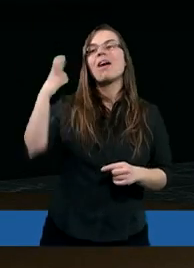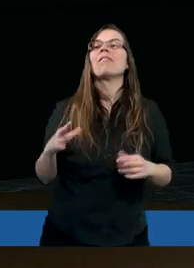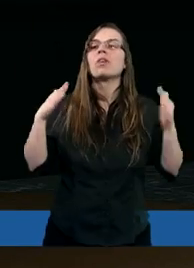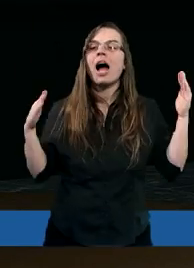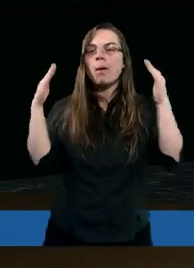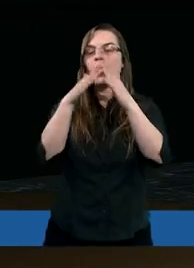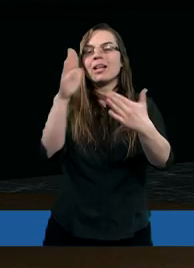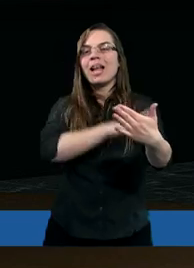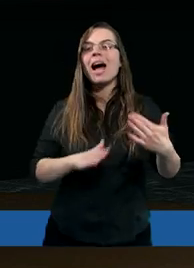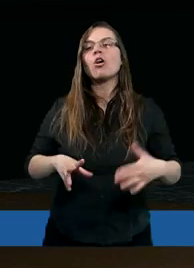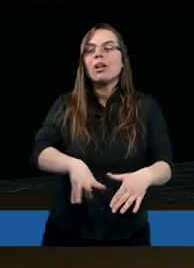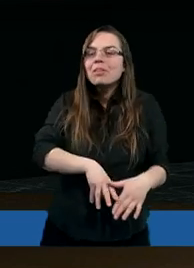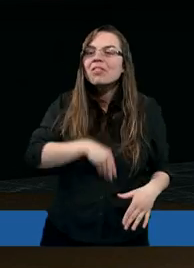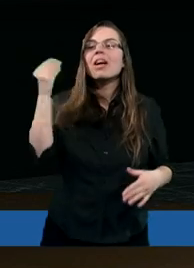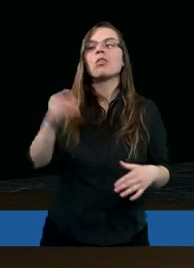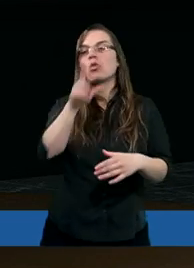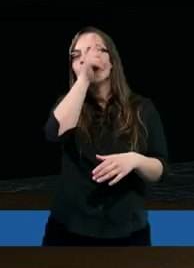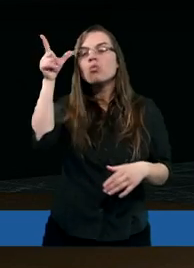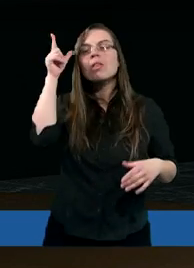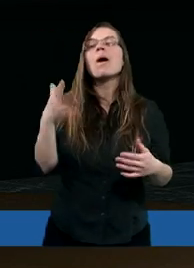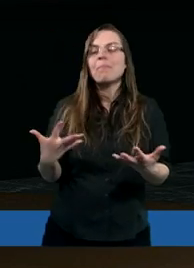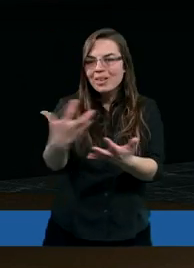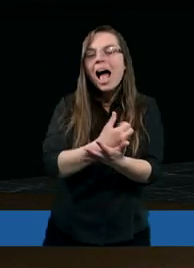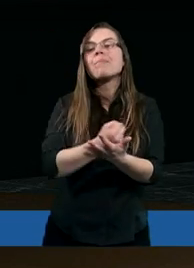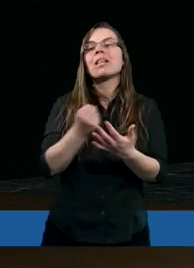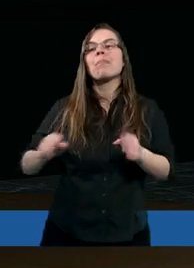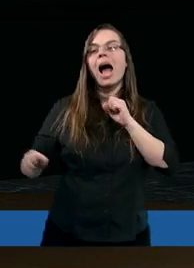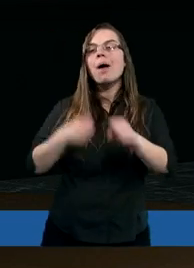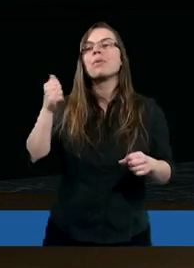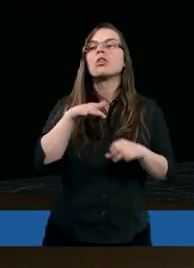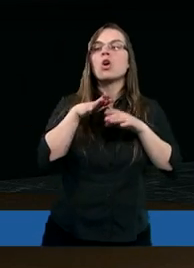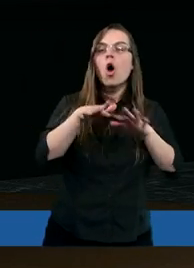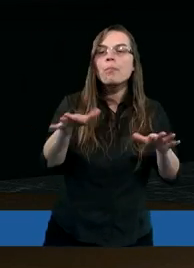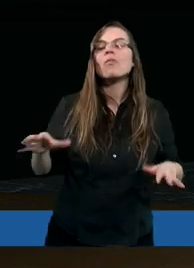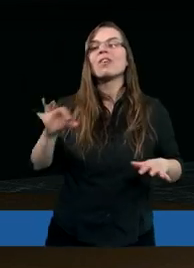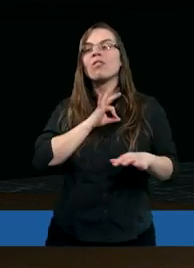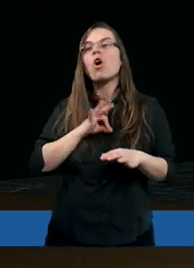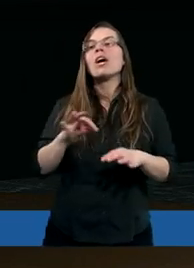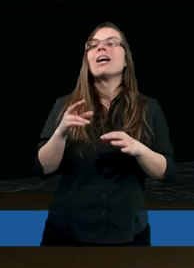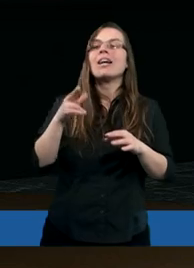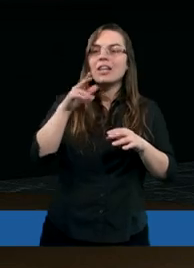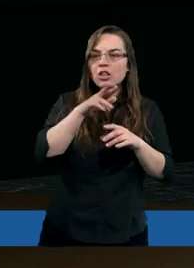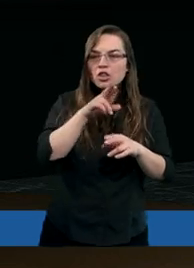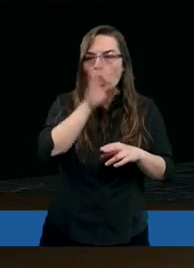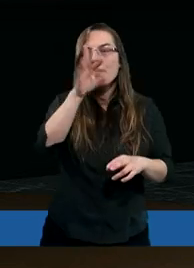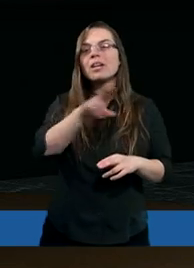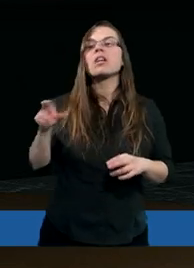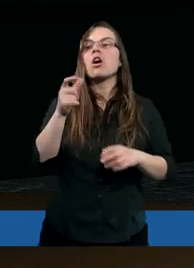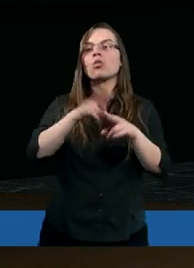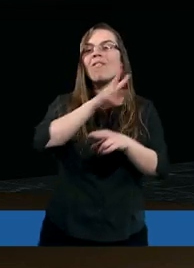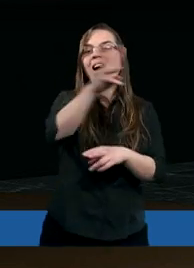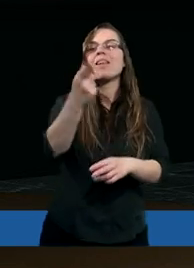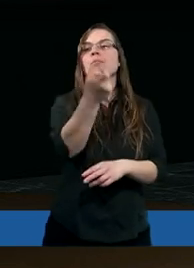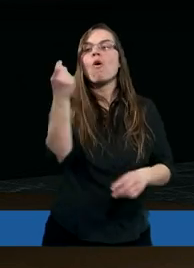kapłaństwem, narodem świętym, ludem nabytym, abyście rozgłaszali cnoty tego, który was